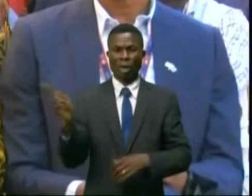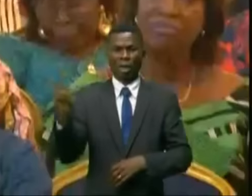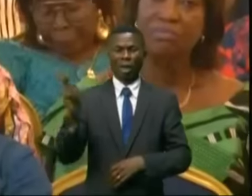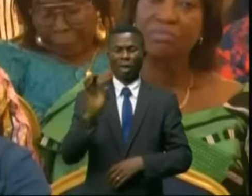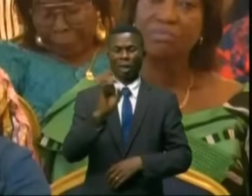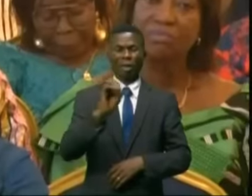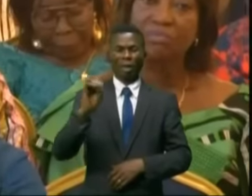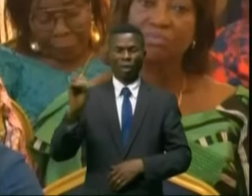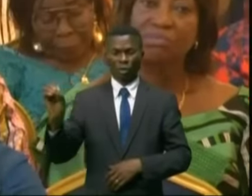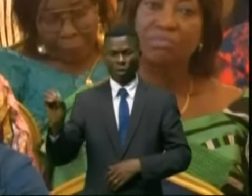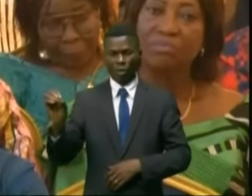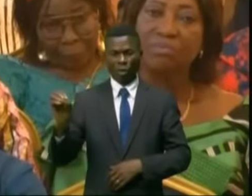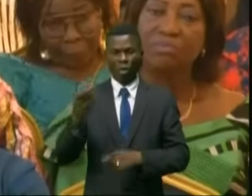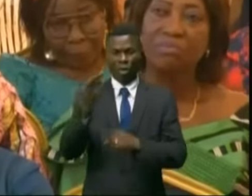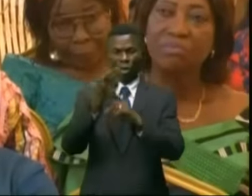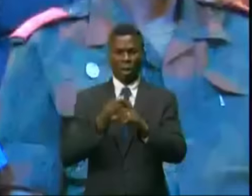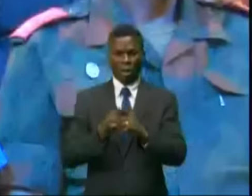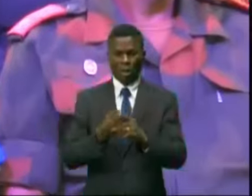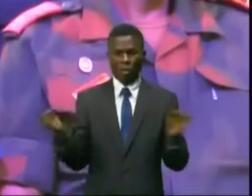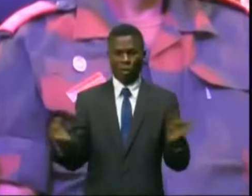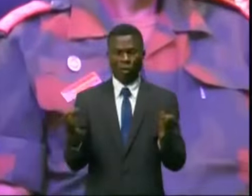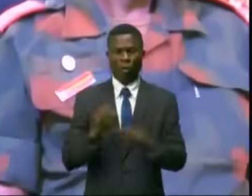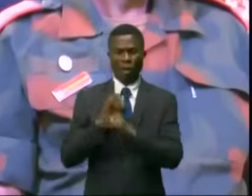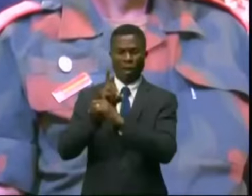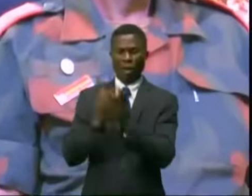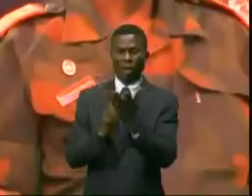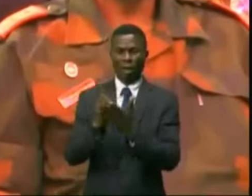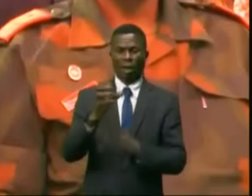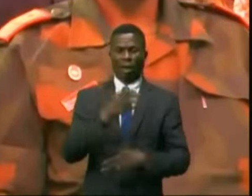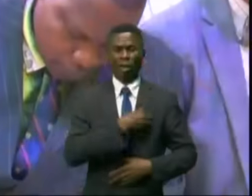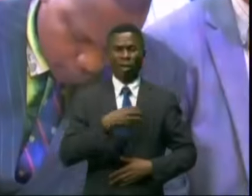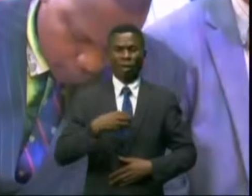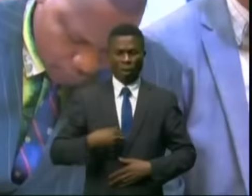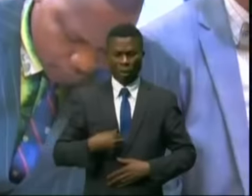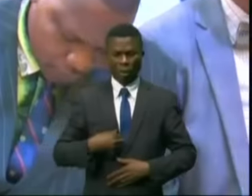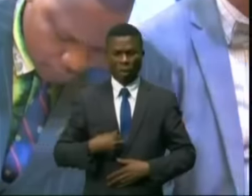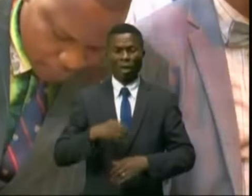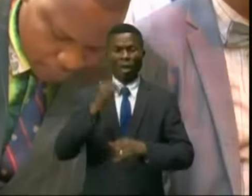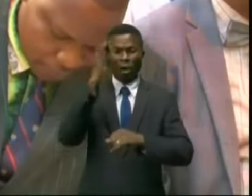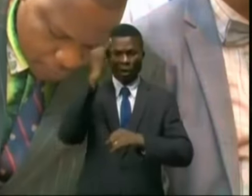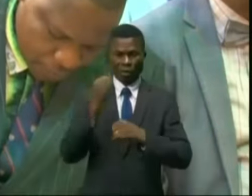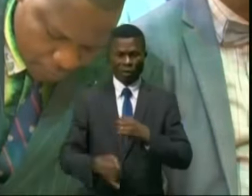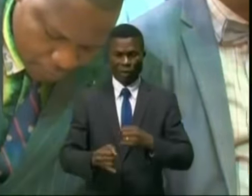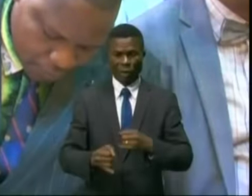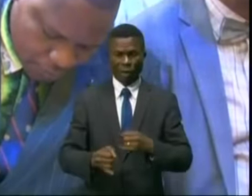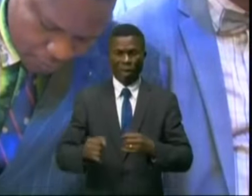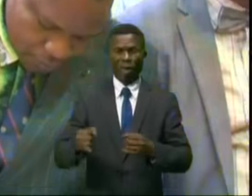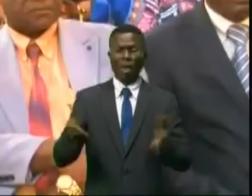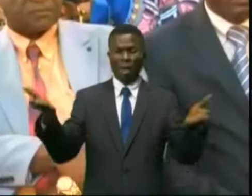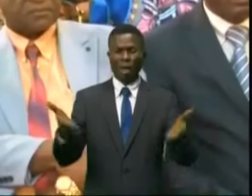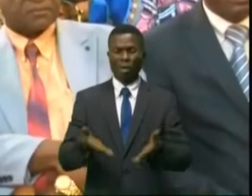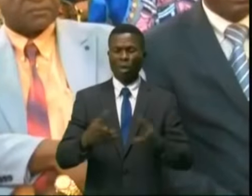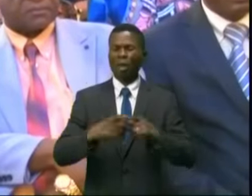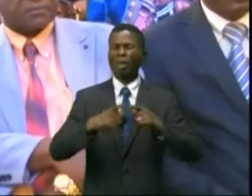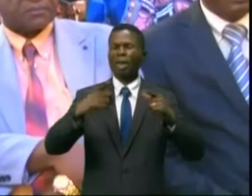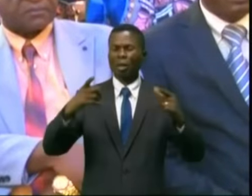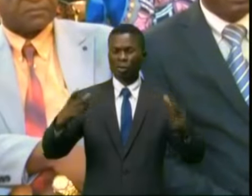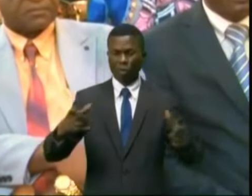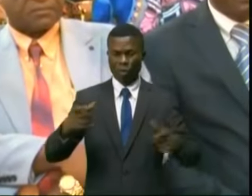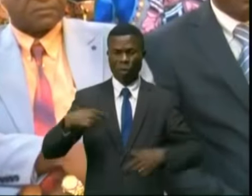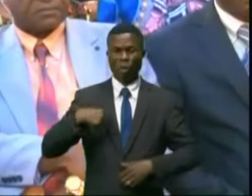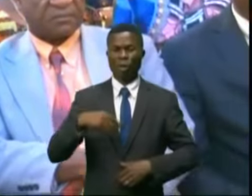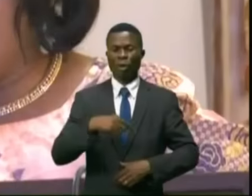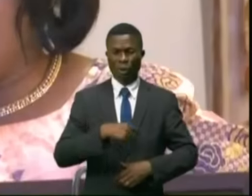orientale. Le mois dédié à la défense des droits de la femme a marqué l'année d'une empreinte indélébile. Nous